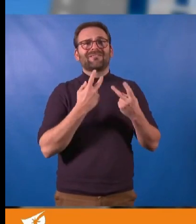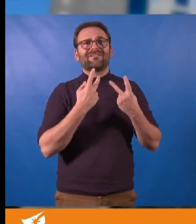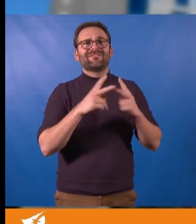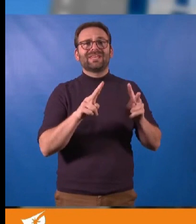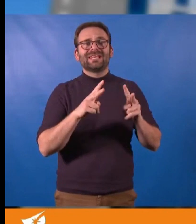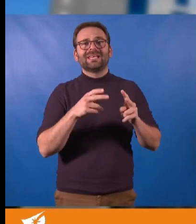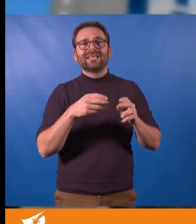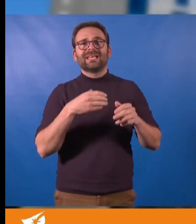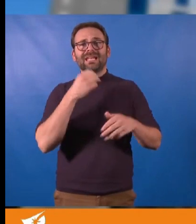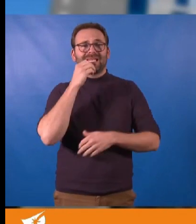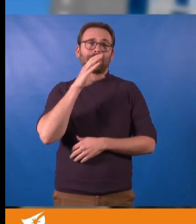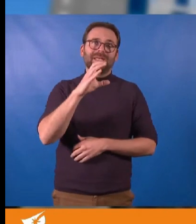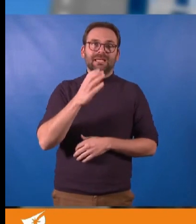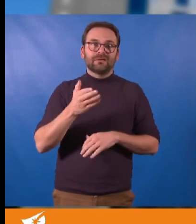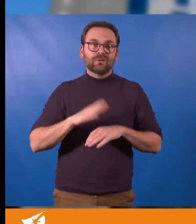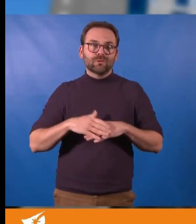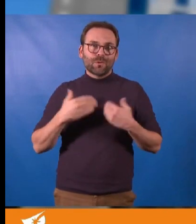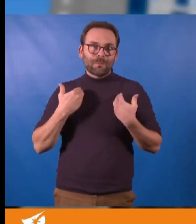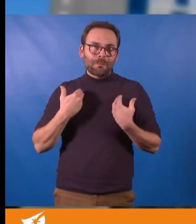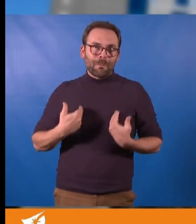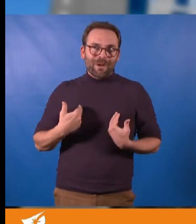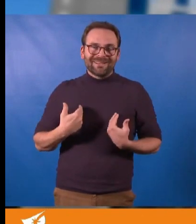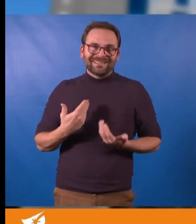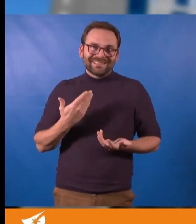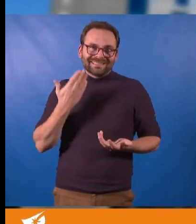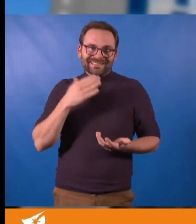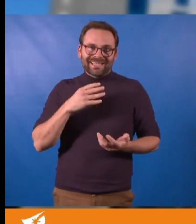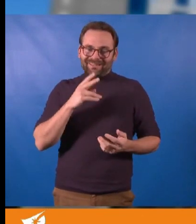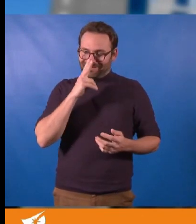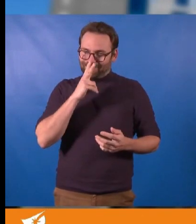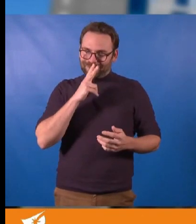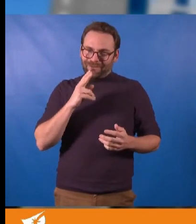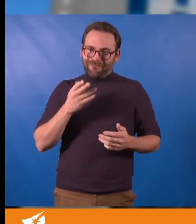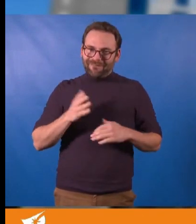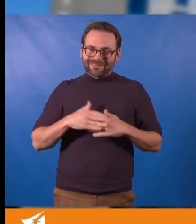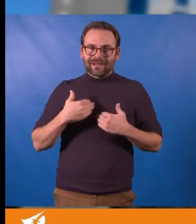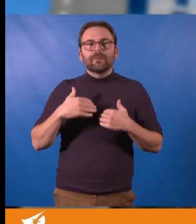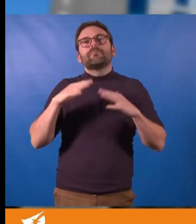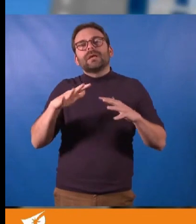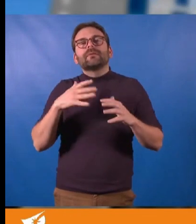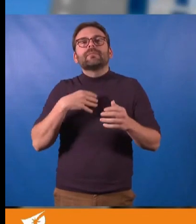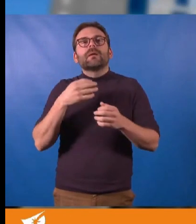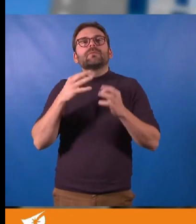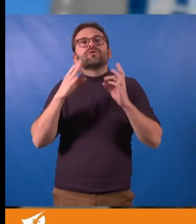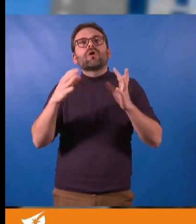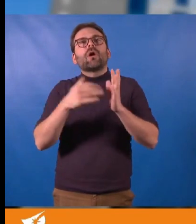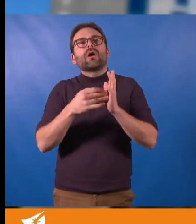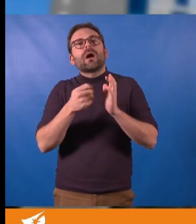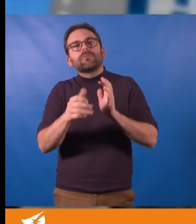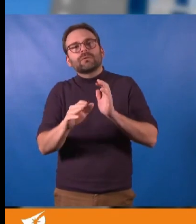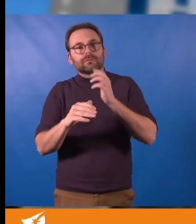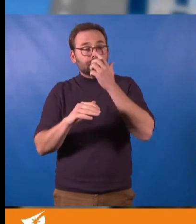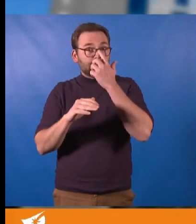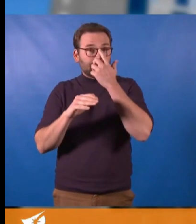Vous conviendrez que pour moi c'est assez cocasse, mais puisqu'il nous reste un peu de temps, je vais continuer à m'employer